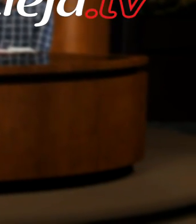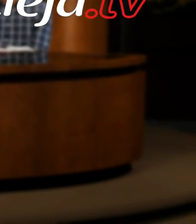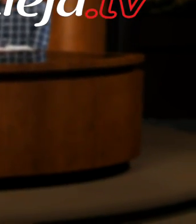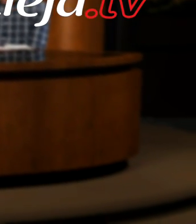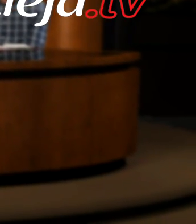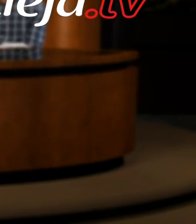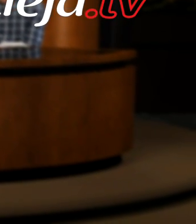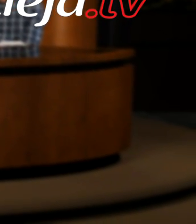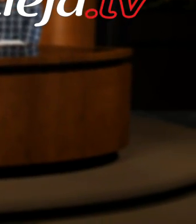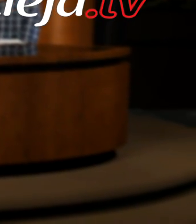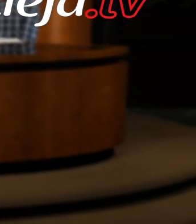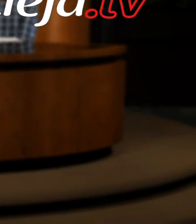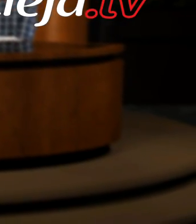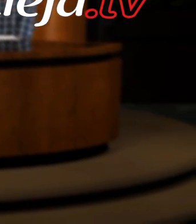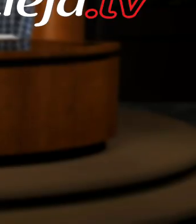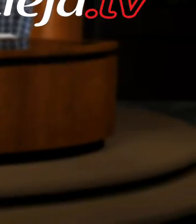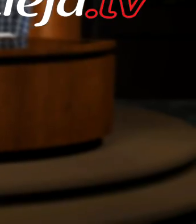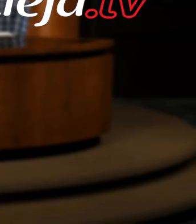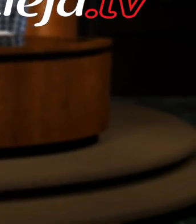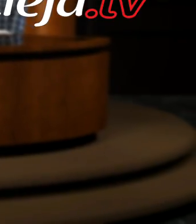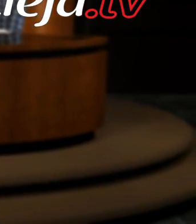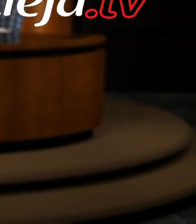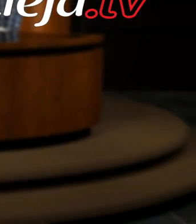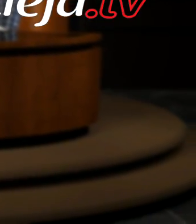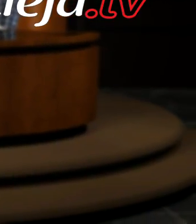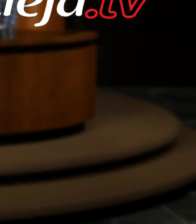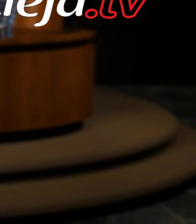muzyka muzyka